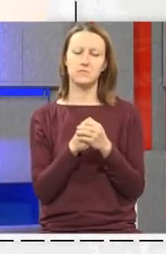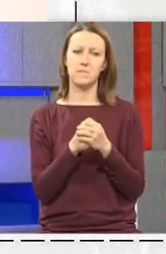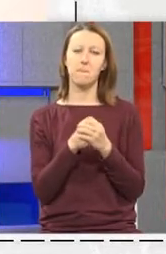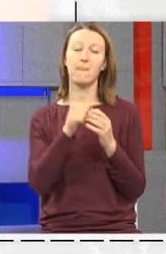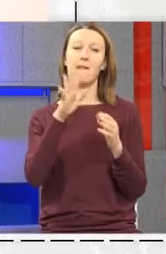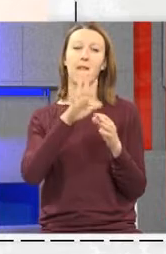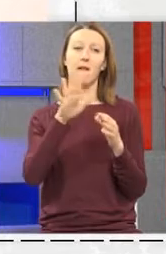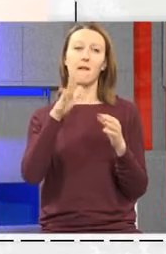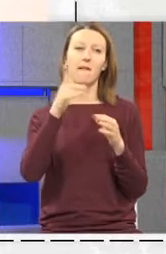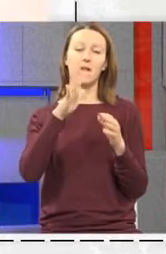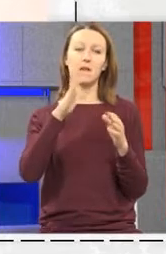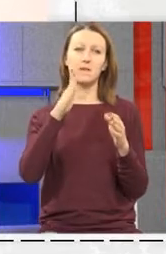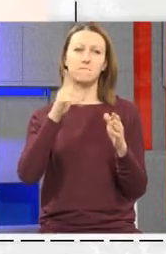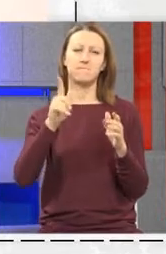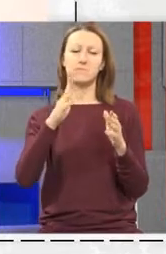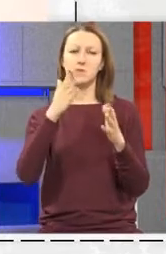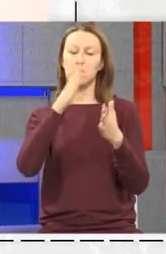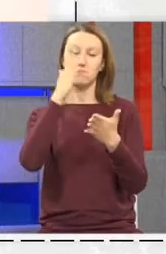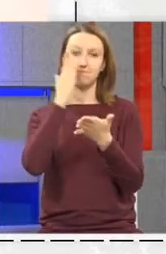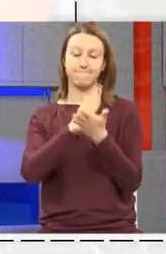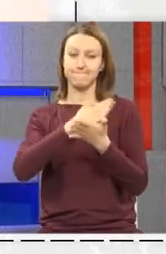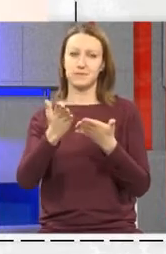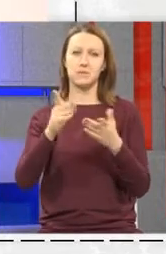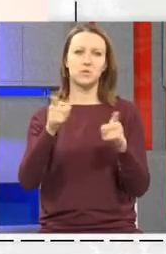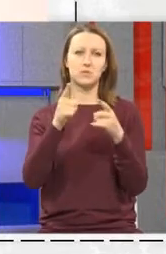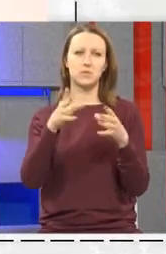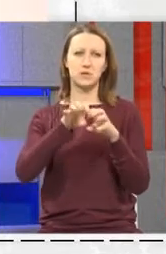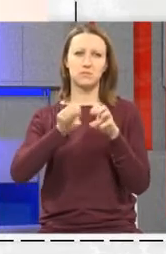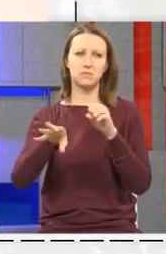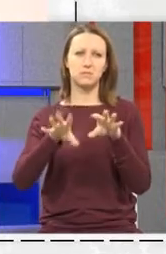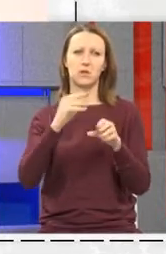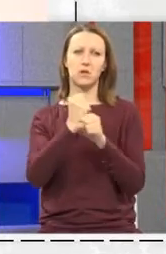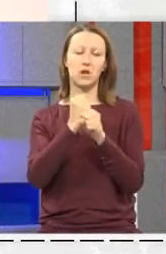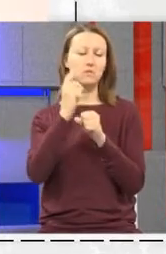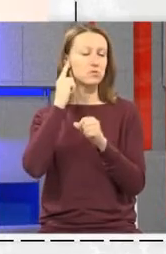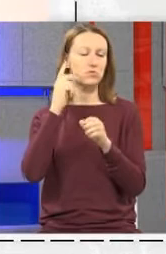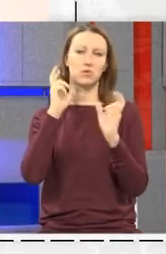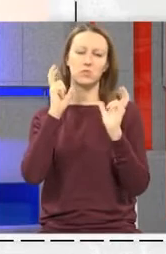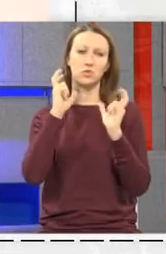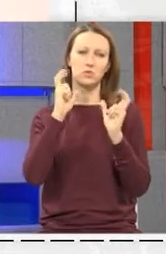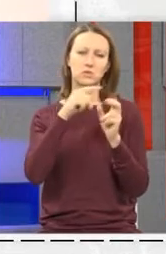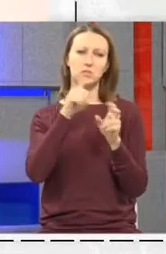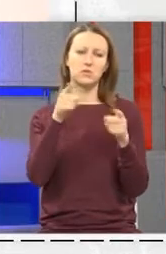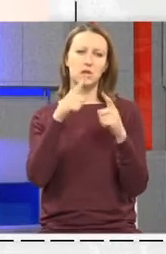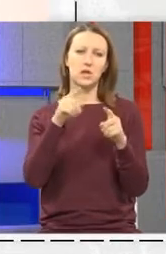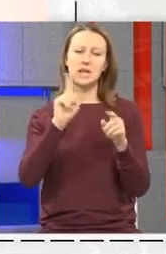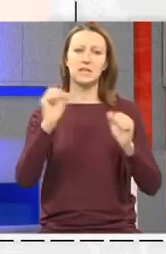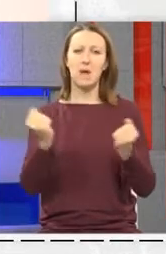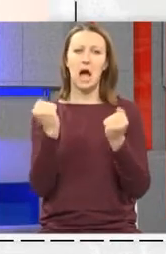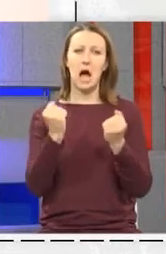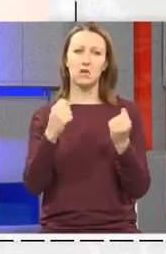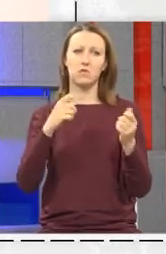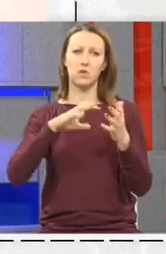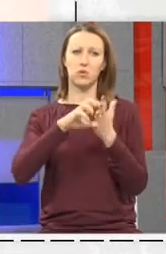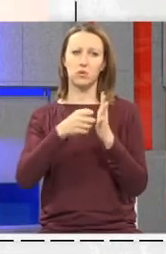Znači onako drastiča nekako u životu Prožima muzika I dok radim Slušam muziku Tako dalje Jednostavno nisam aktivo Niš u